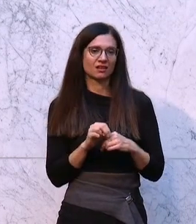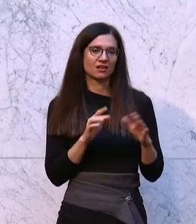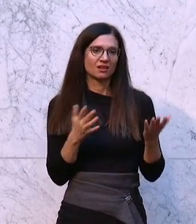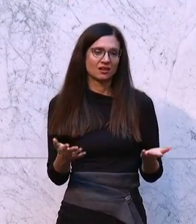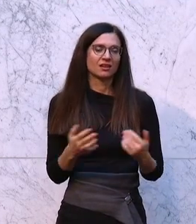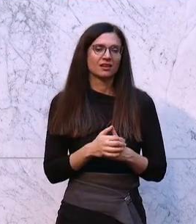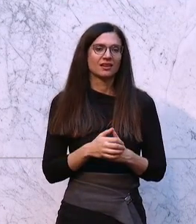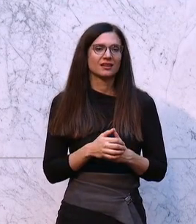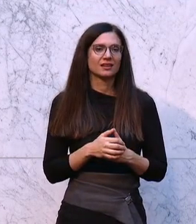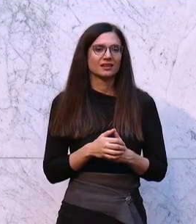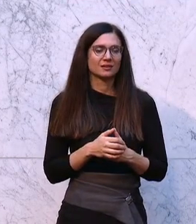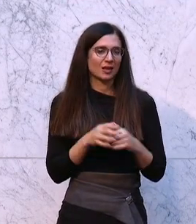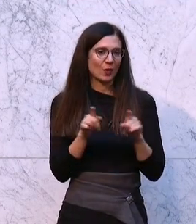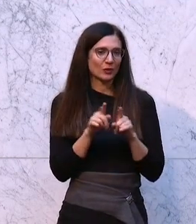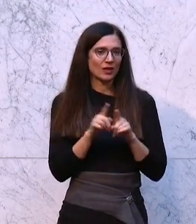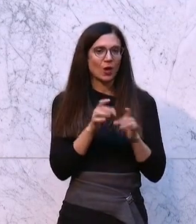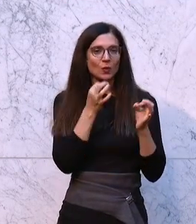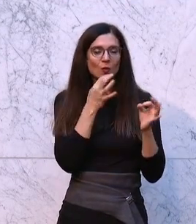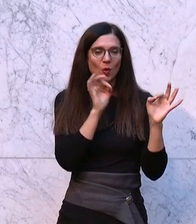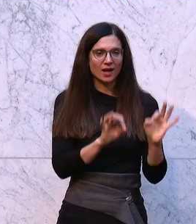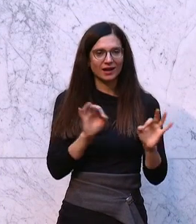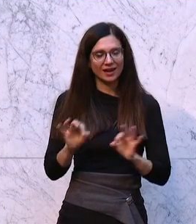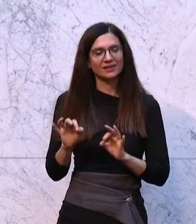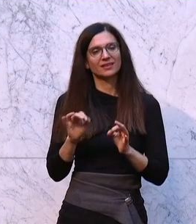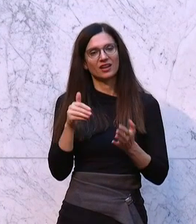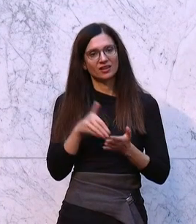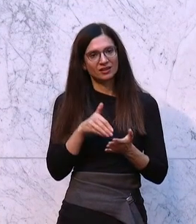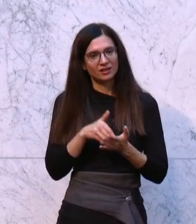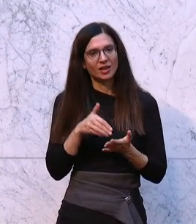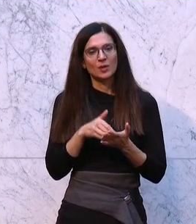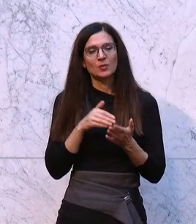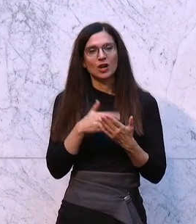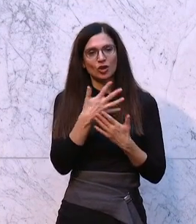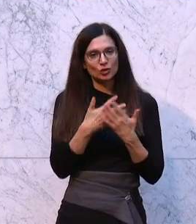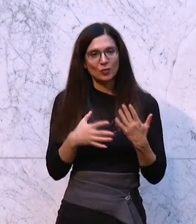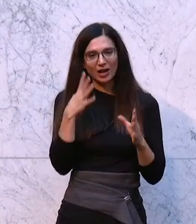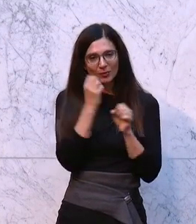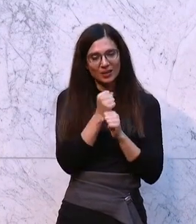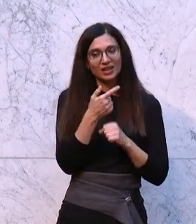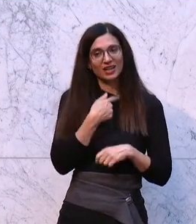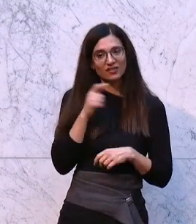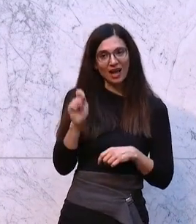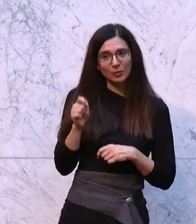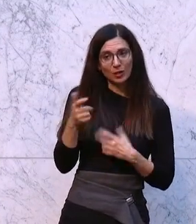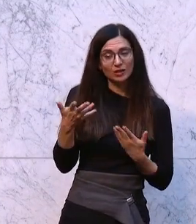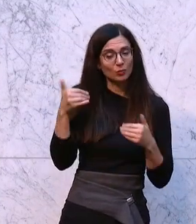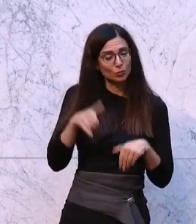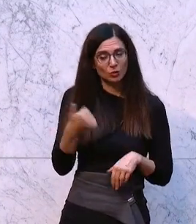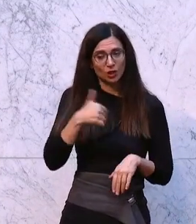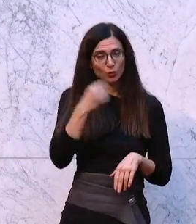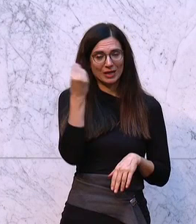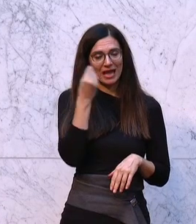revisionistisch. Daher auch der korrekte Gebrauch von sprachlichen Begriffen, Herr Abgeordneter, will gelernt sein.